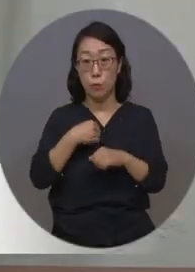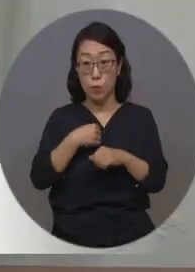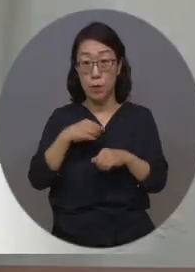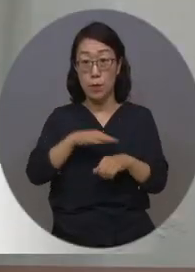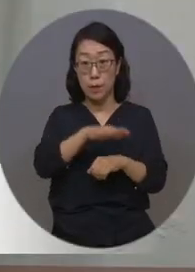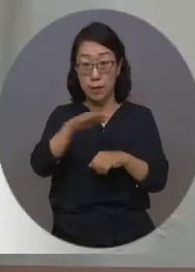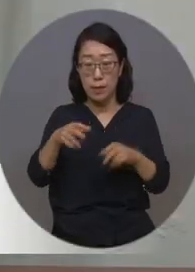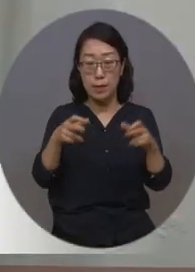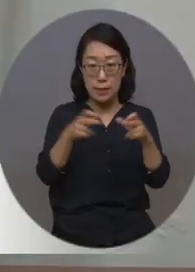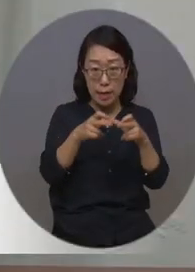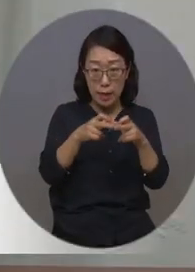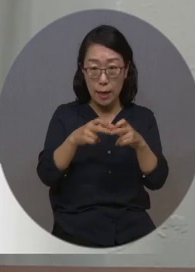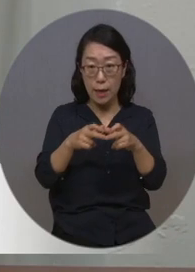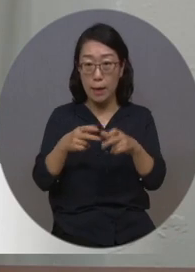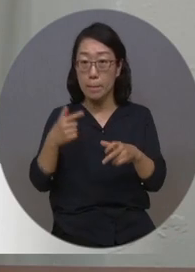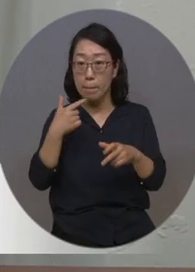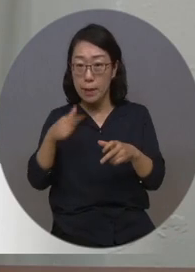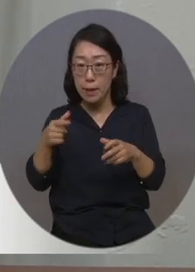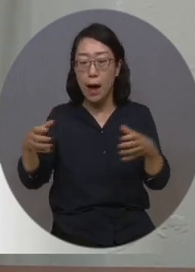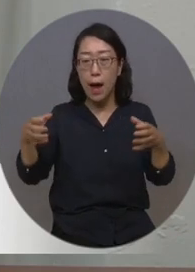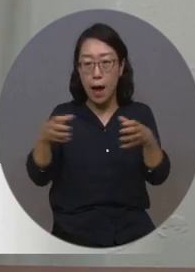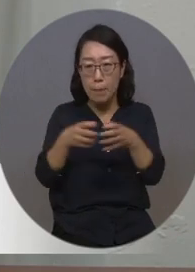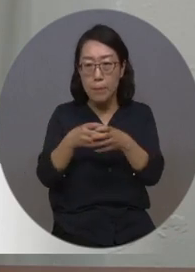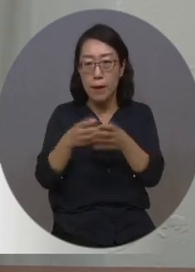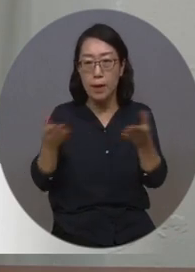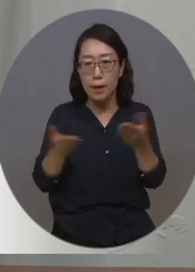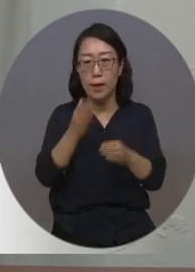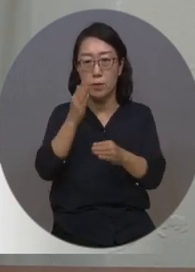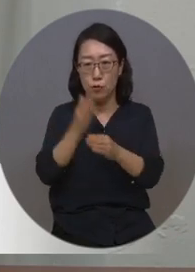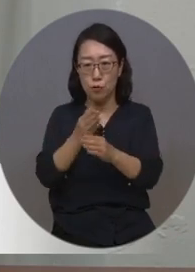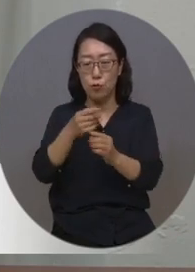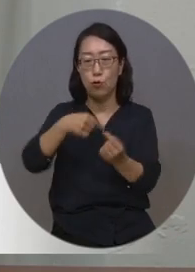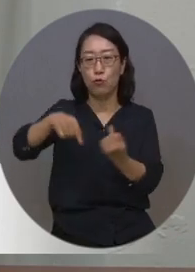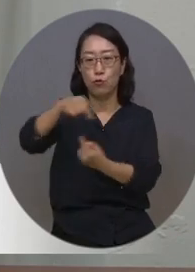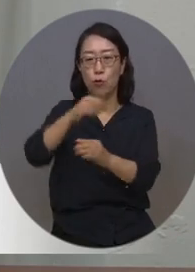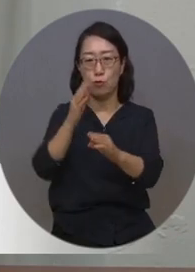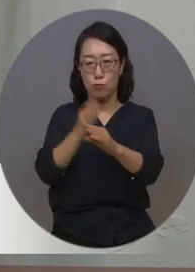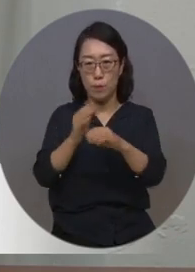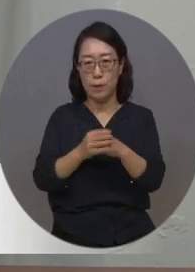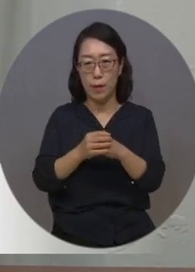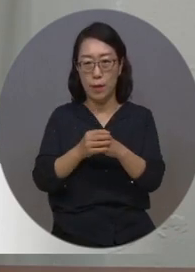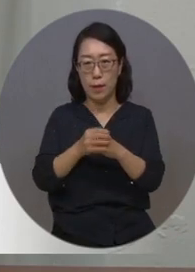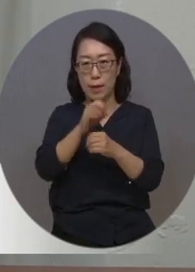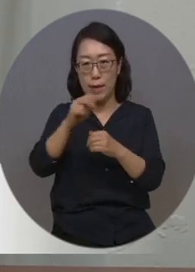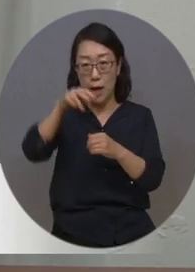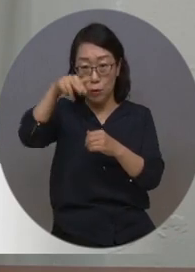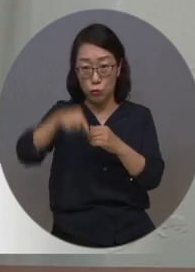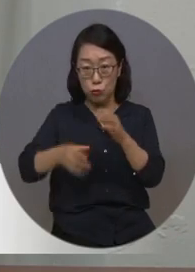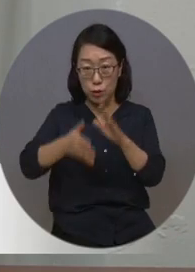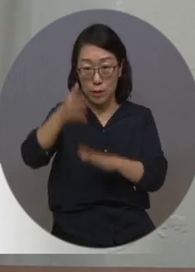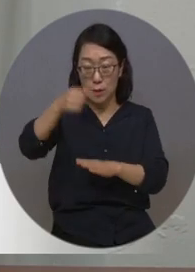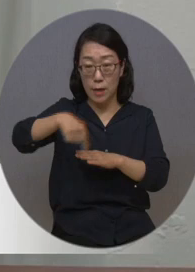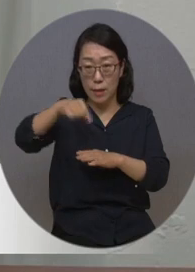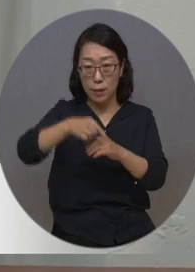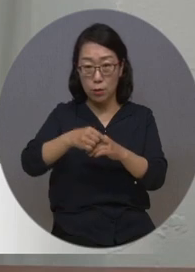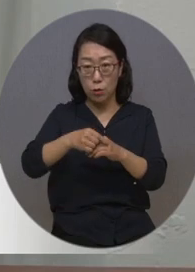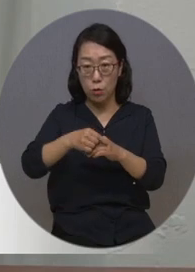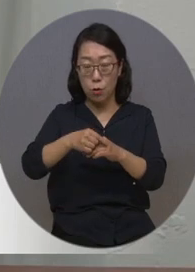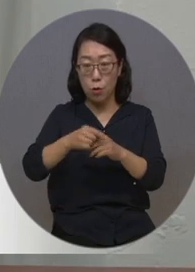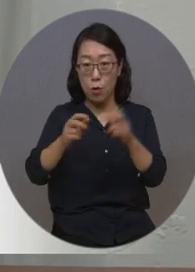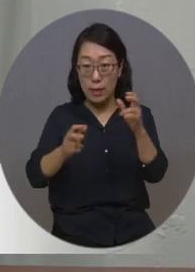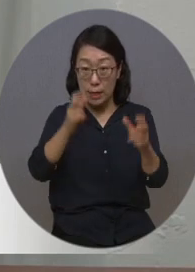장애인과 비장애인이 함께 일하고 있는 자립작업장을 운영하고 있습니다. 양주시 관내에 있는 창신리빙 기업에서